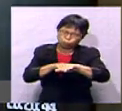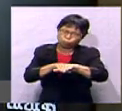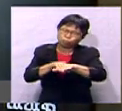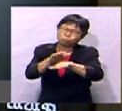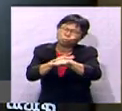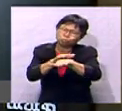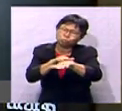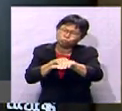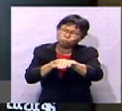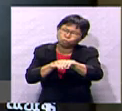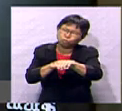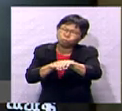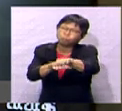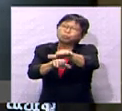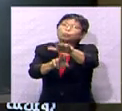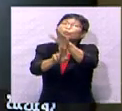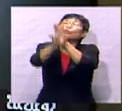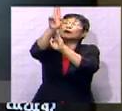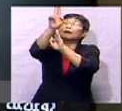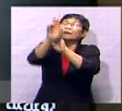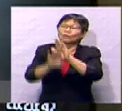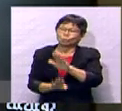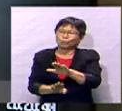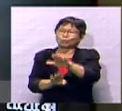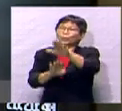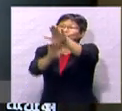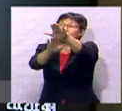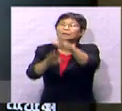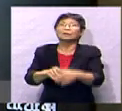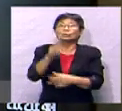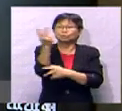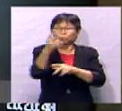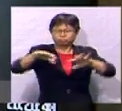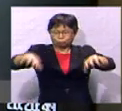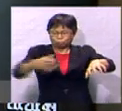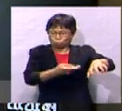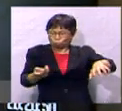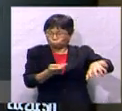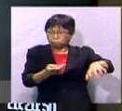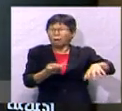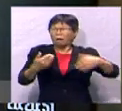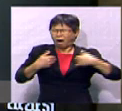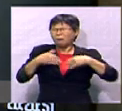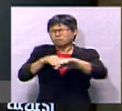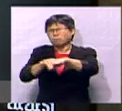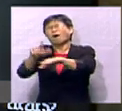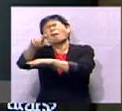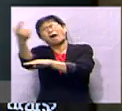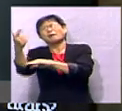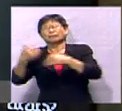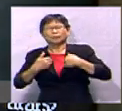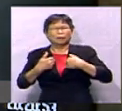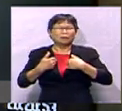bergerak perlahan menuju ke utara. Selain daripada kedua lokasi ini, lokasi yang mengelami kesesakan juga adalah seperti